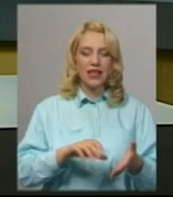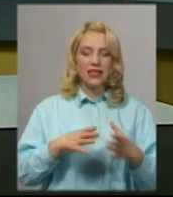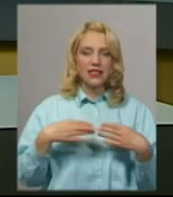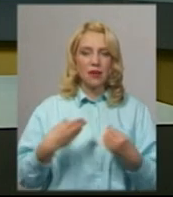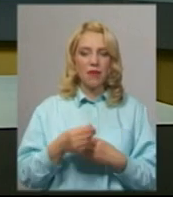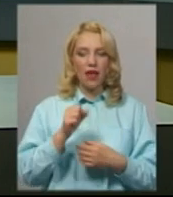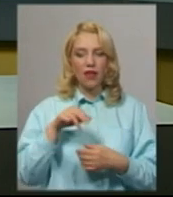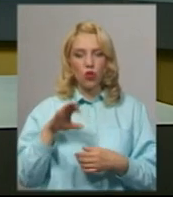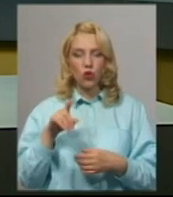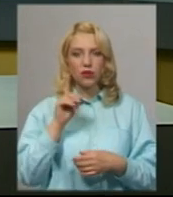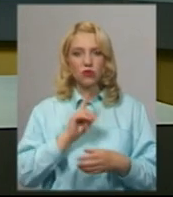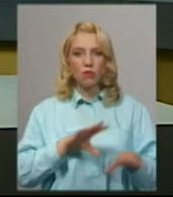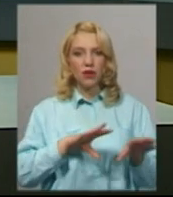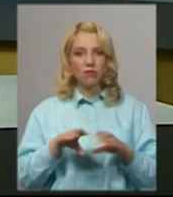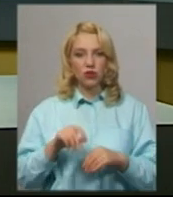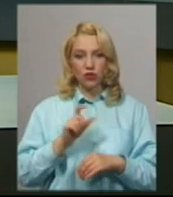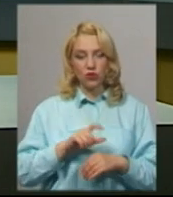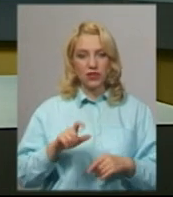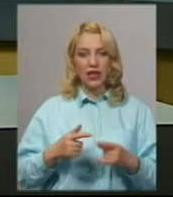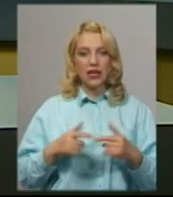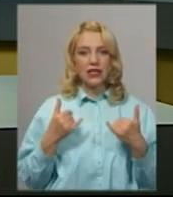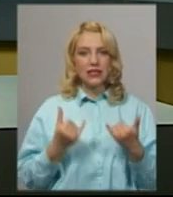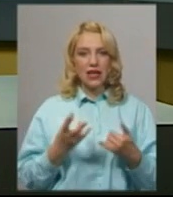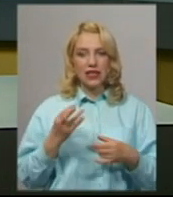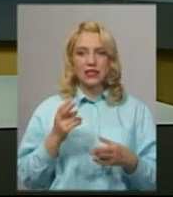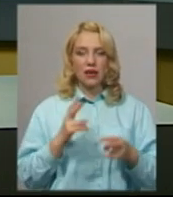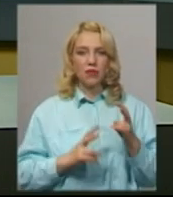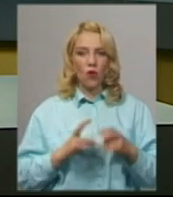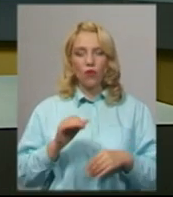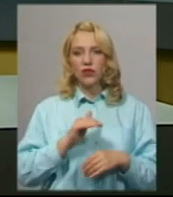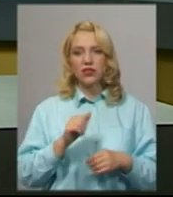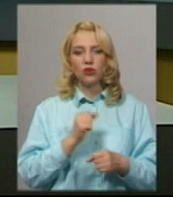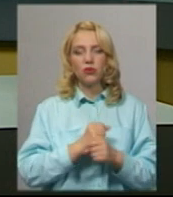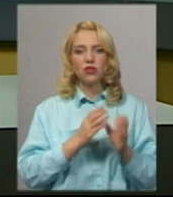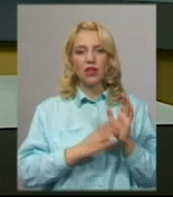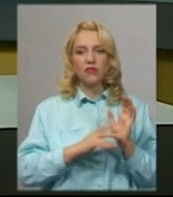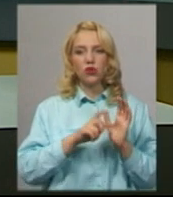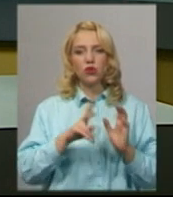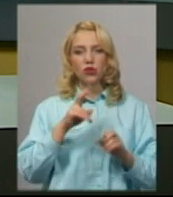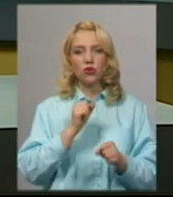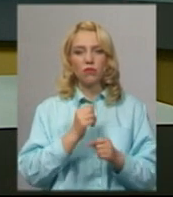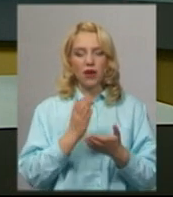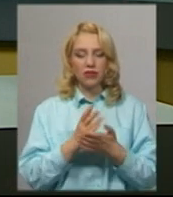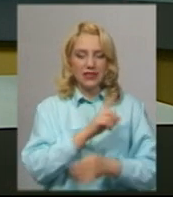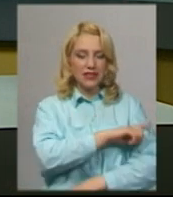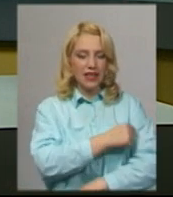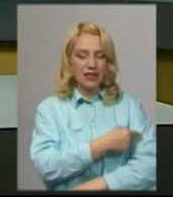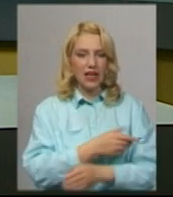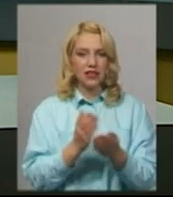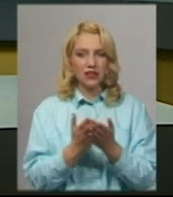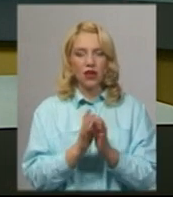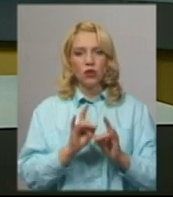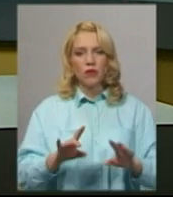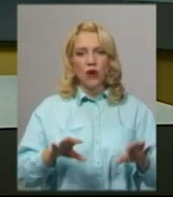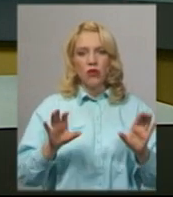та темчасово переміщених осіб. Зараз на підприємстві офіційно працюють 9 людей, які мають санітарні книжки, розповідає голова